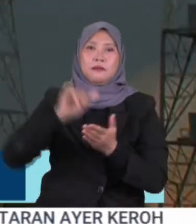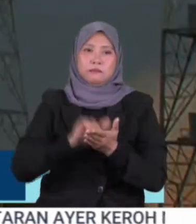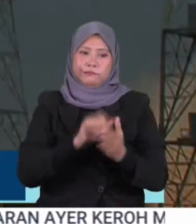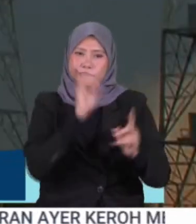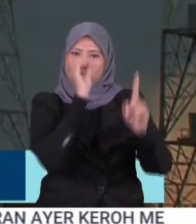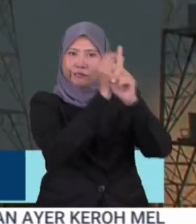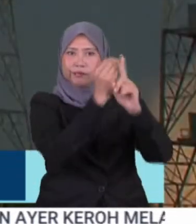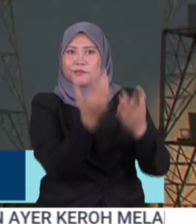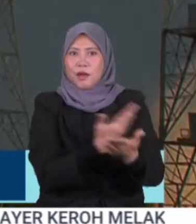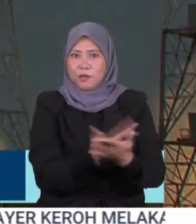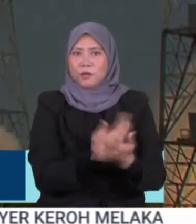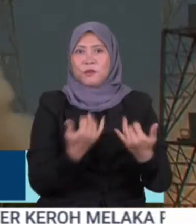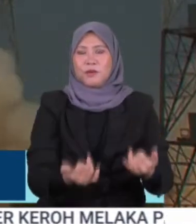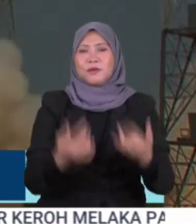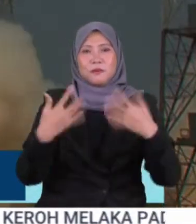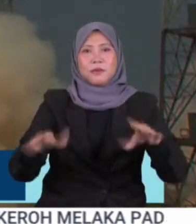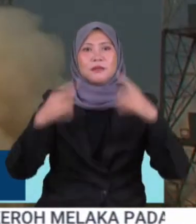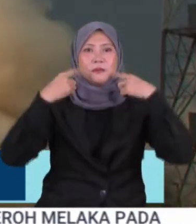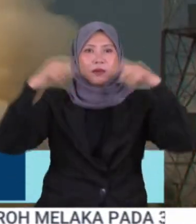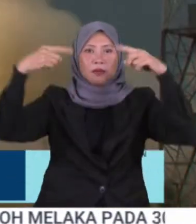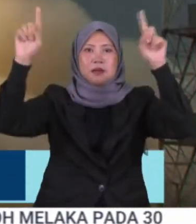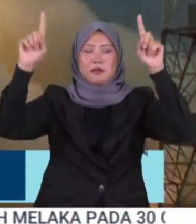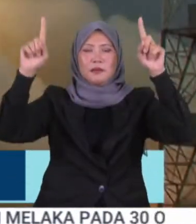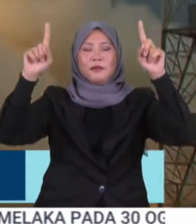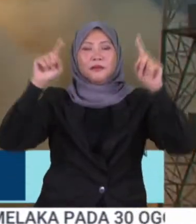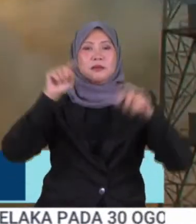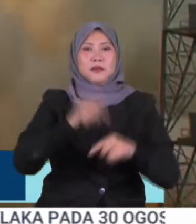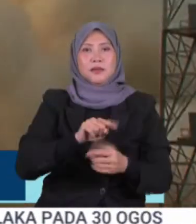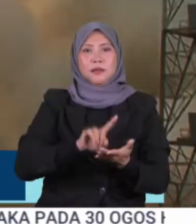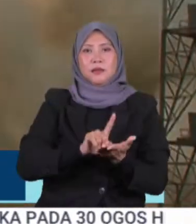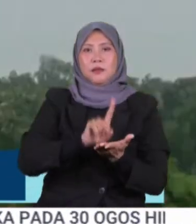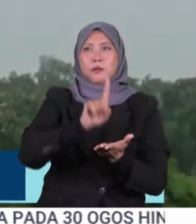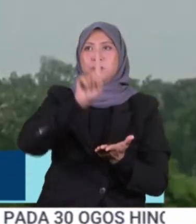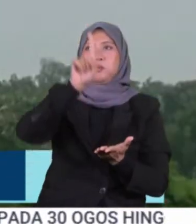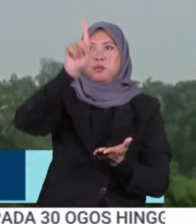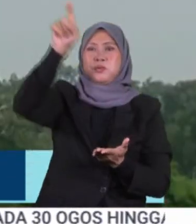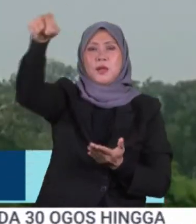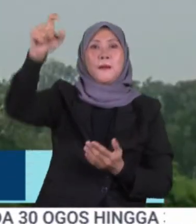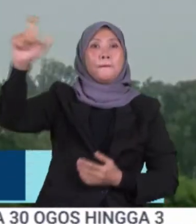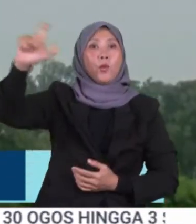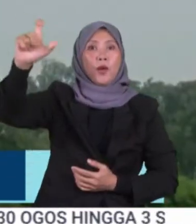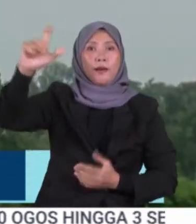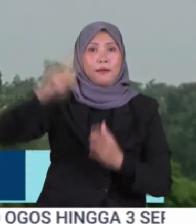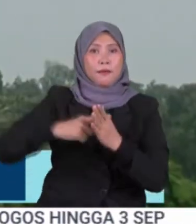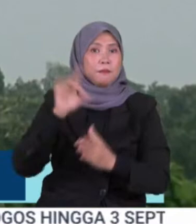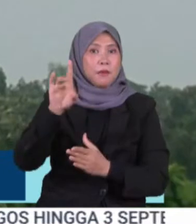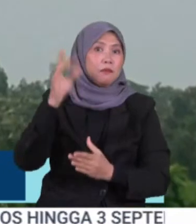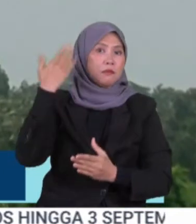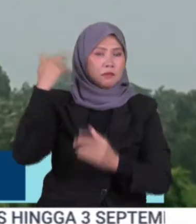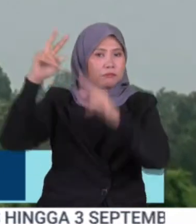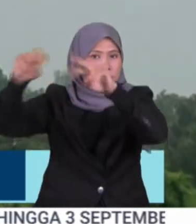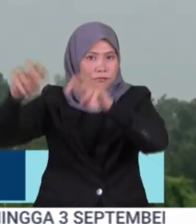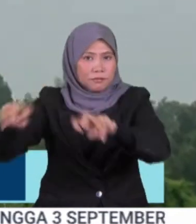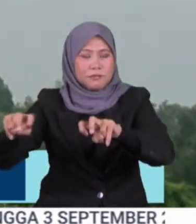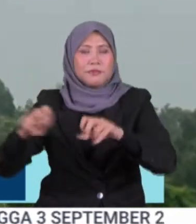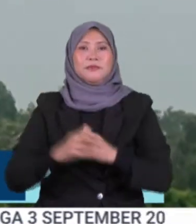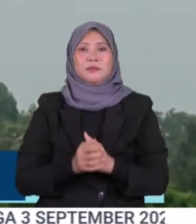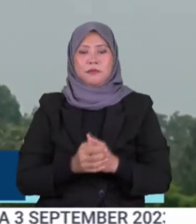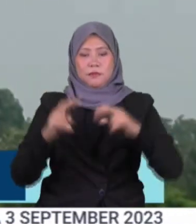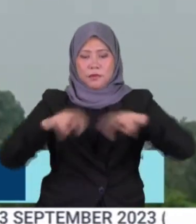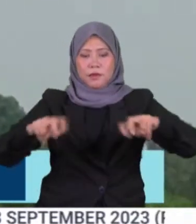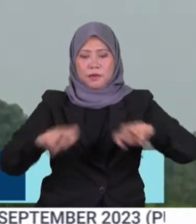negara itu selepas kejayaan Chandrayaan 3 mendarat di bulan pada Ogos Menurut Pertubuhan Pendidikan